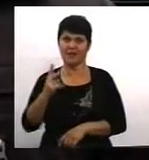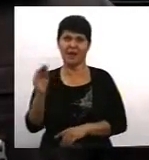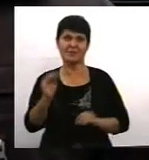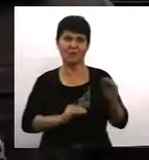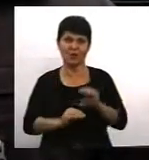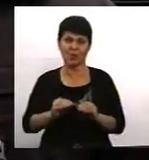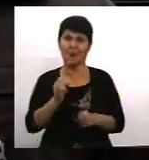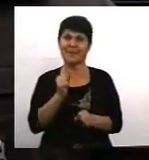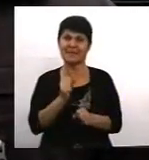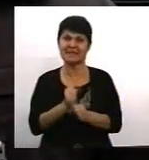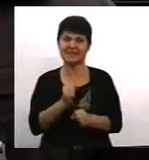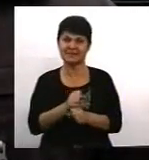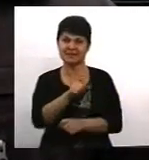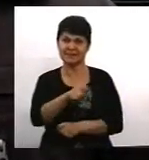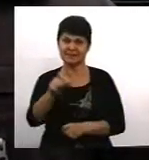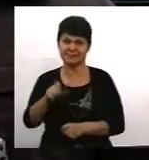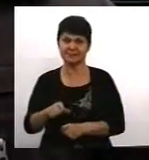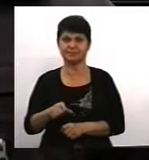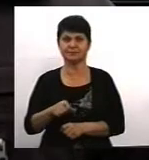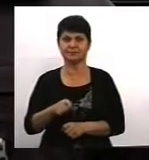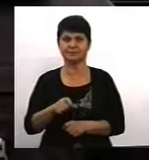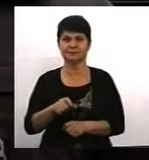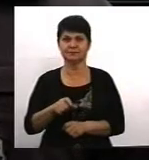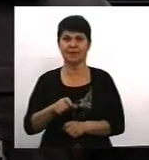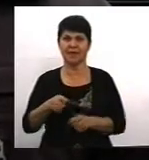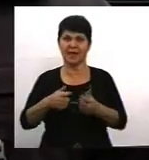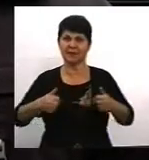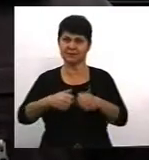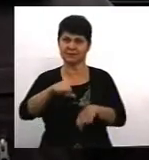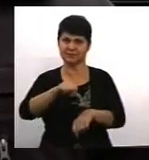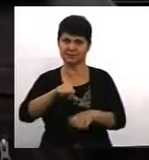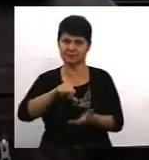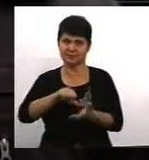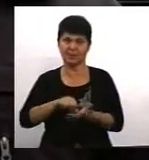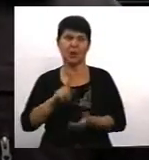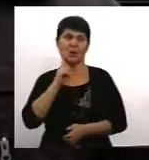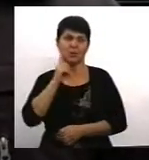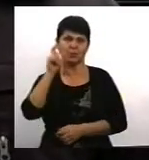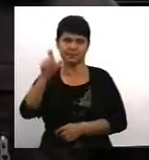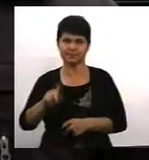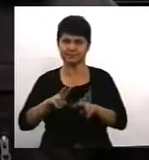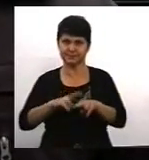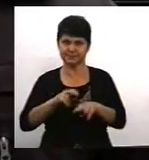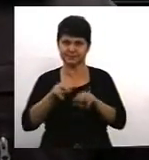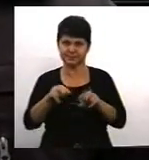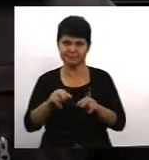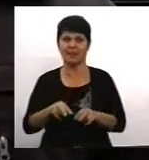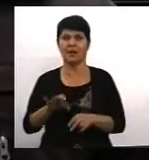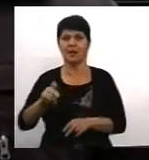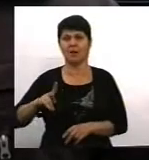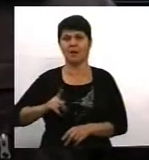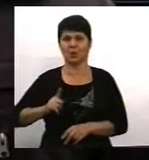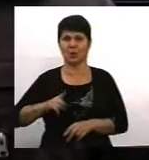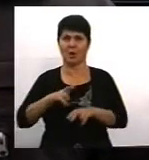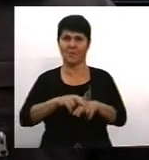працівників превенції. Це і дільнича, і ювенальна превенція, це і працівники патрульної поліції,